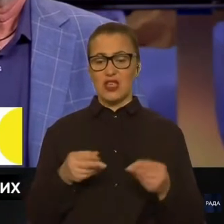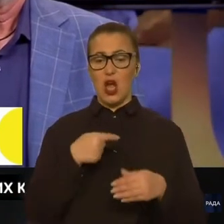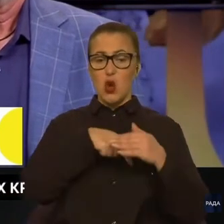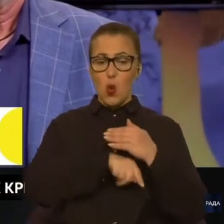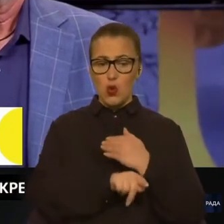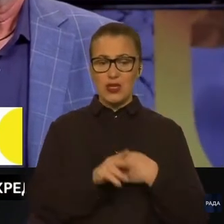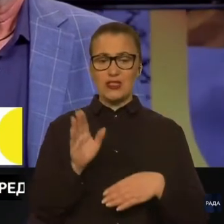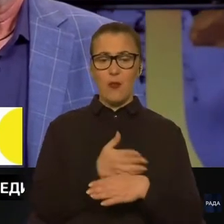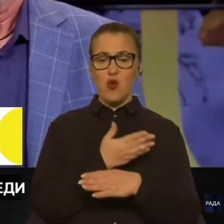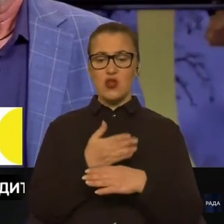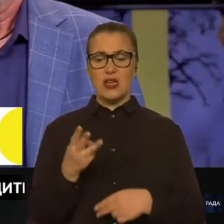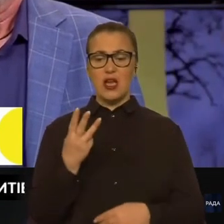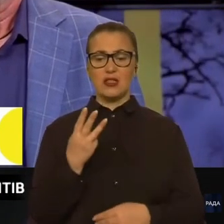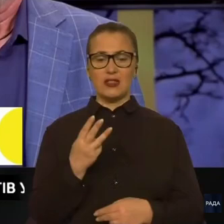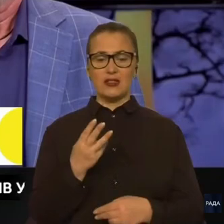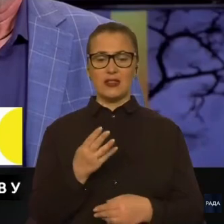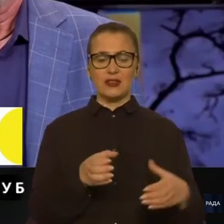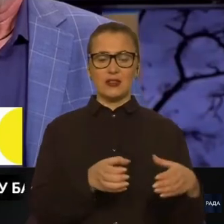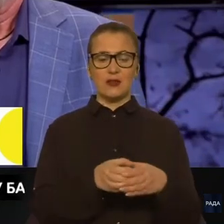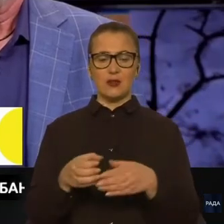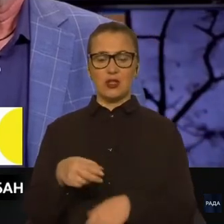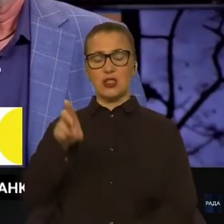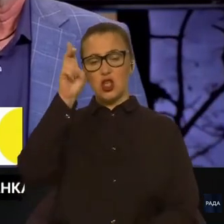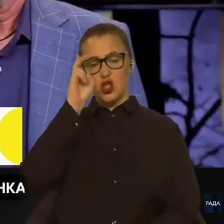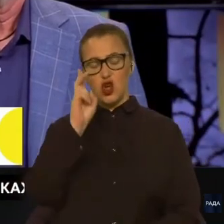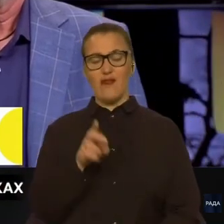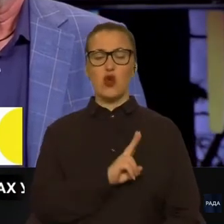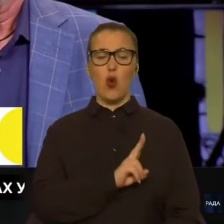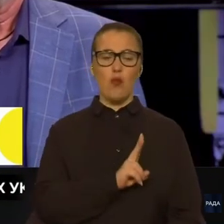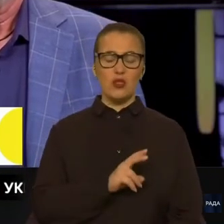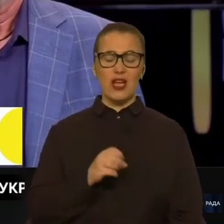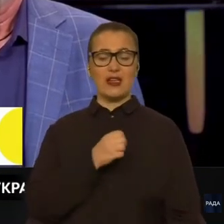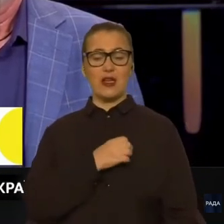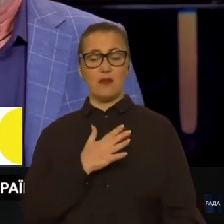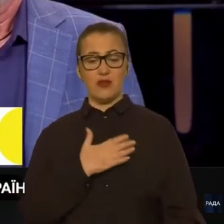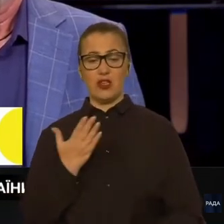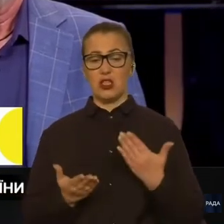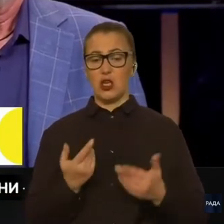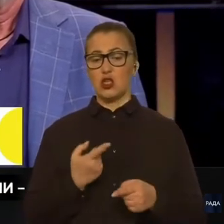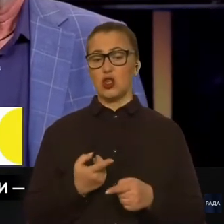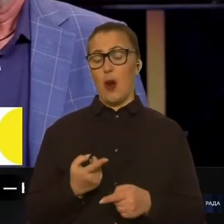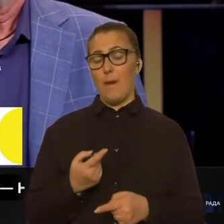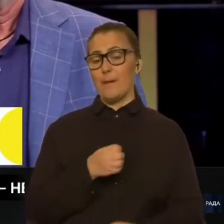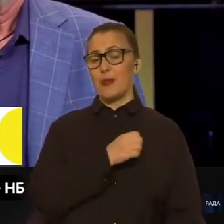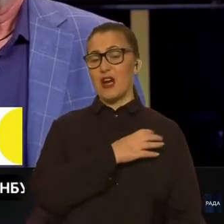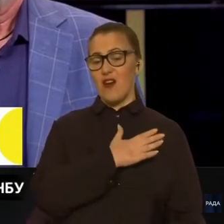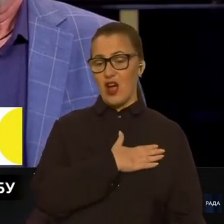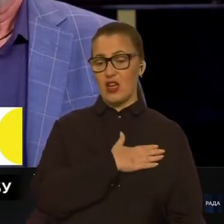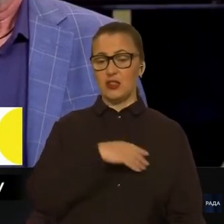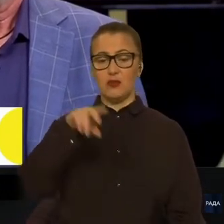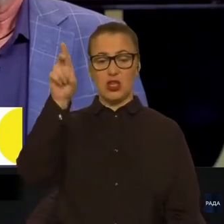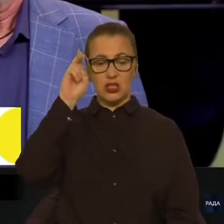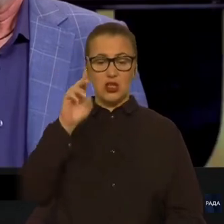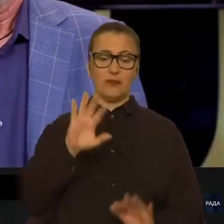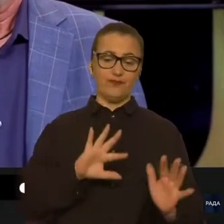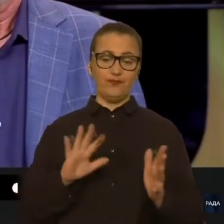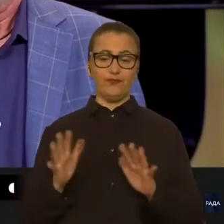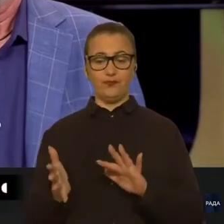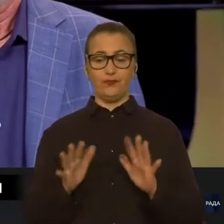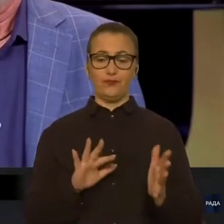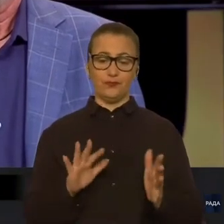поділяється на три типи. Державні, комунальні і приватні. Так от, якщо з приватними і державними було більш-менш